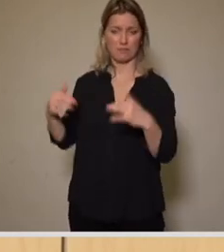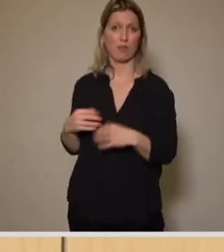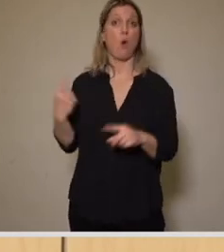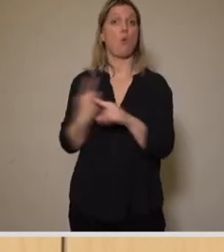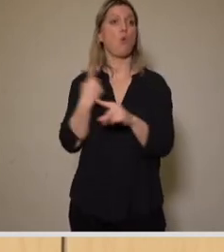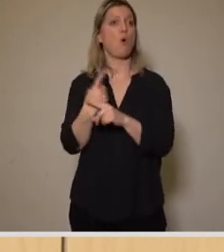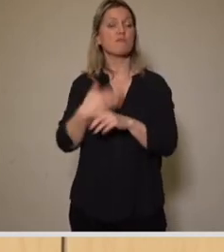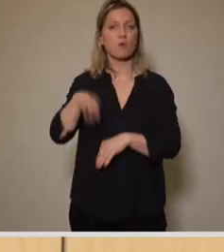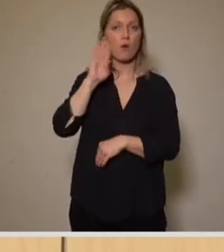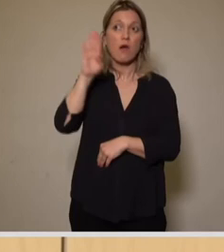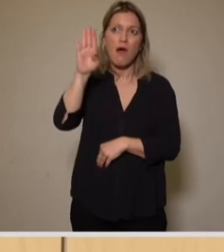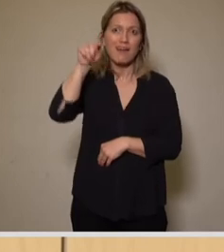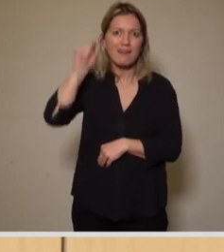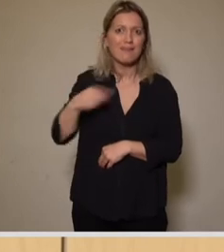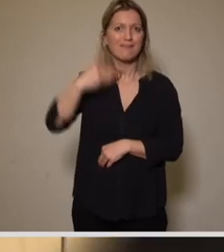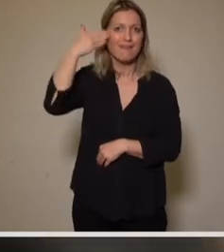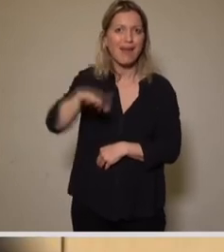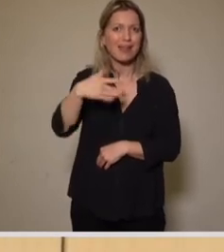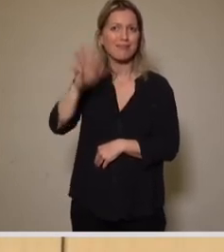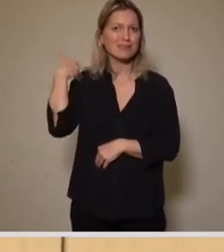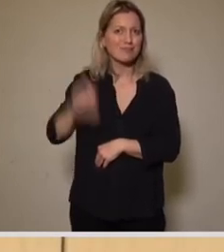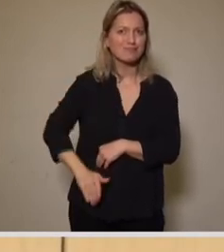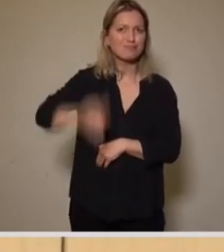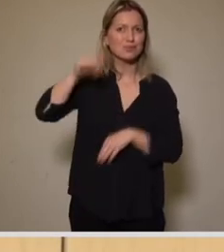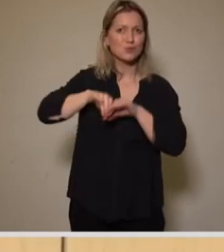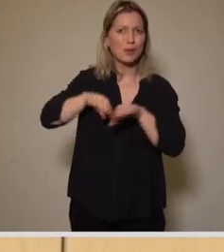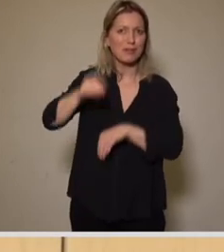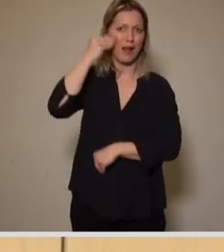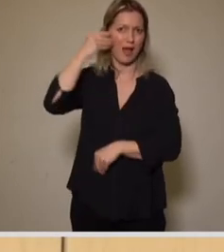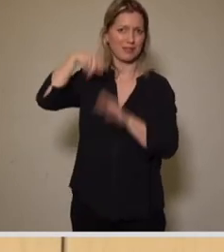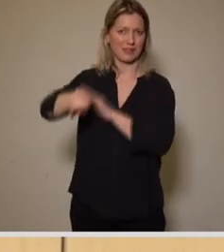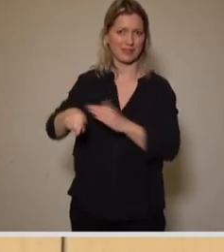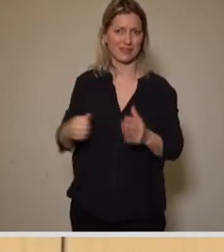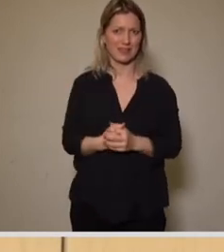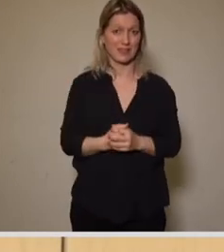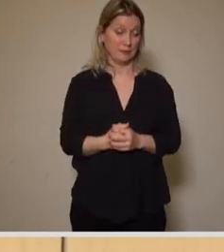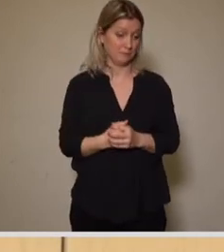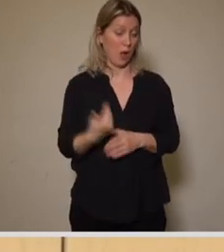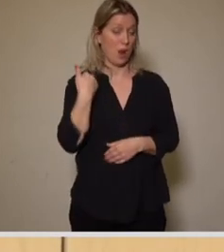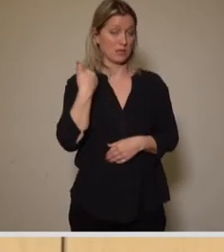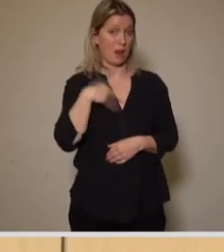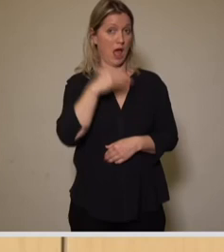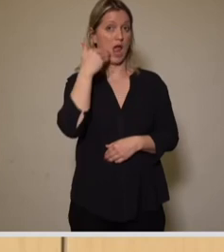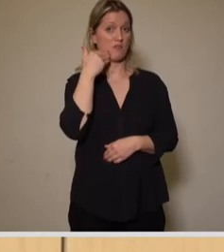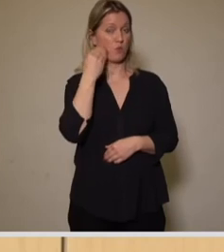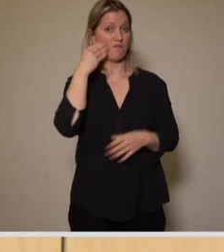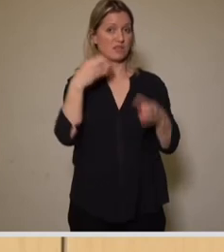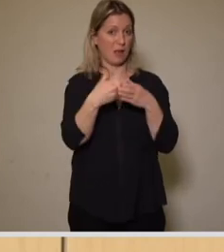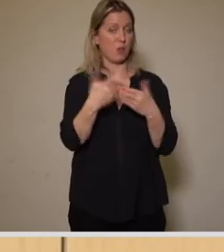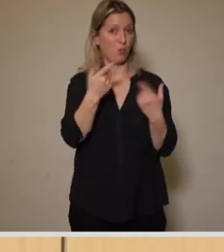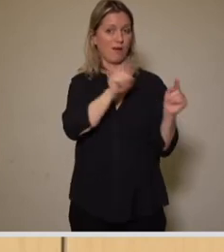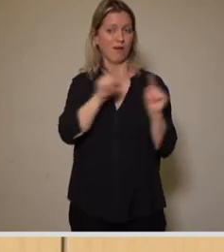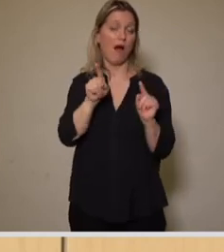wieder, zuletzt auch bei der im letzten Jahr stattgefundenen virtuellen Einwohnerversammlung. Bis heute bestehen Erwartungen